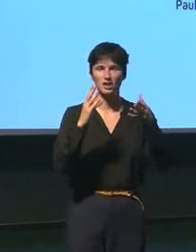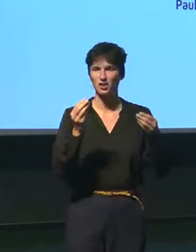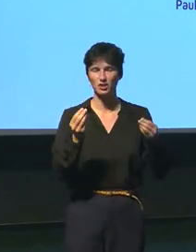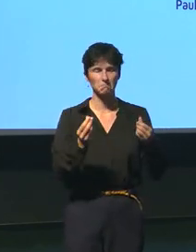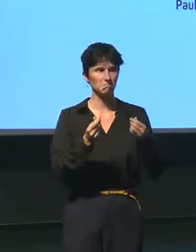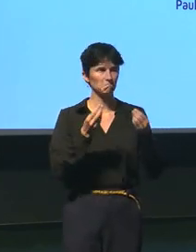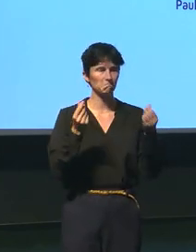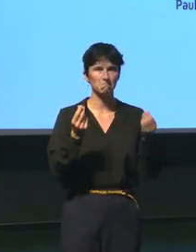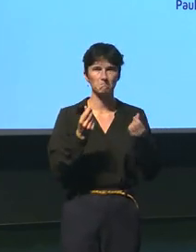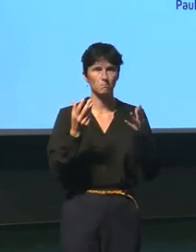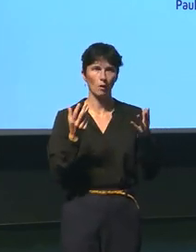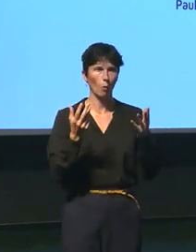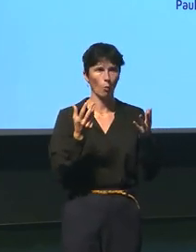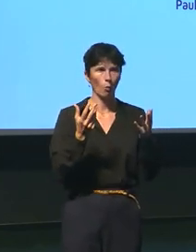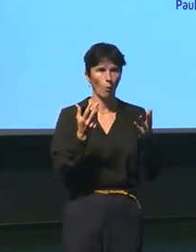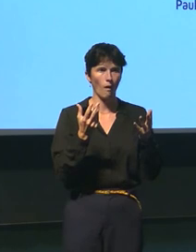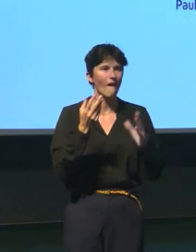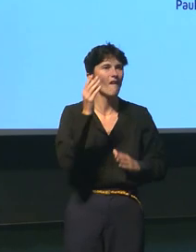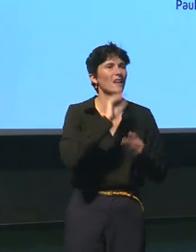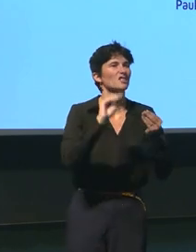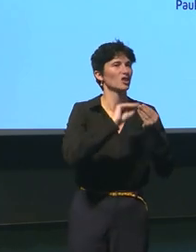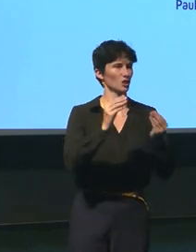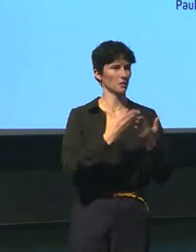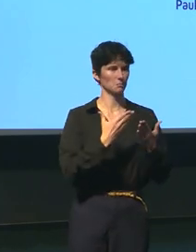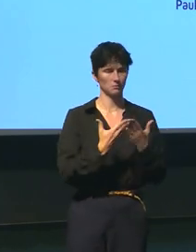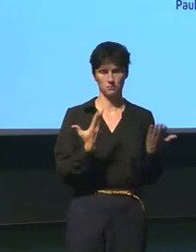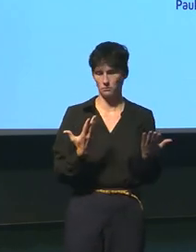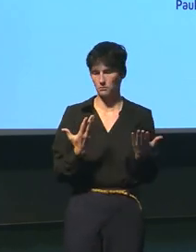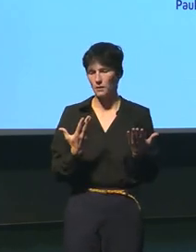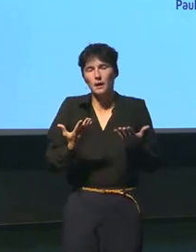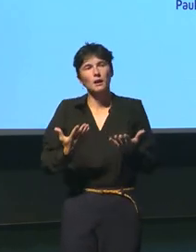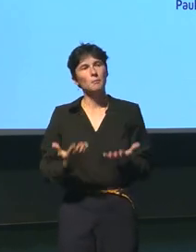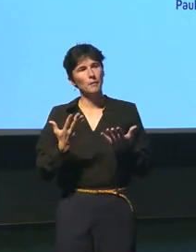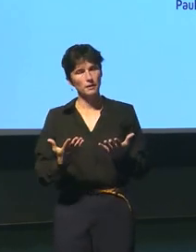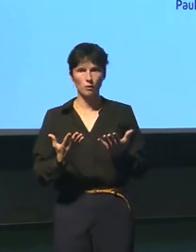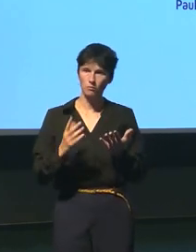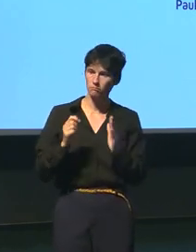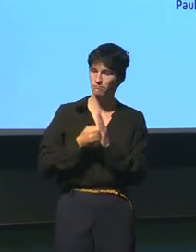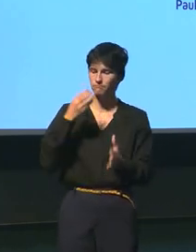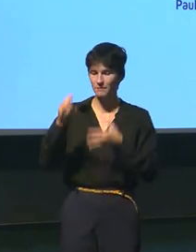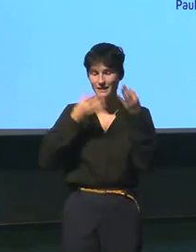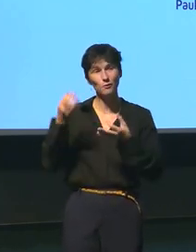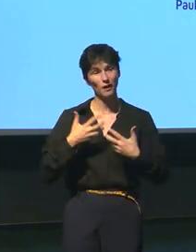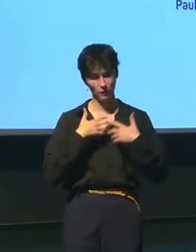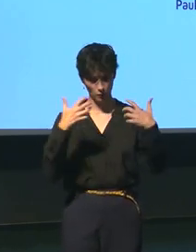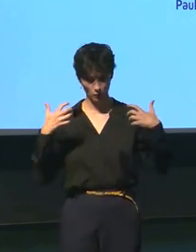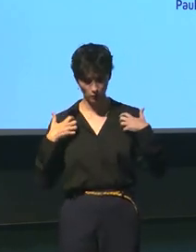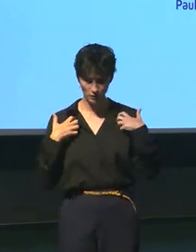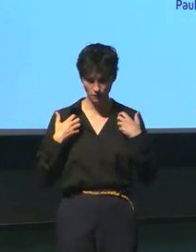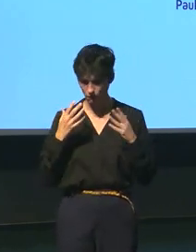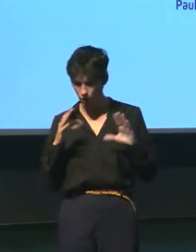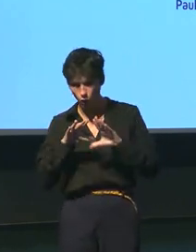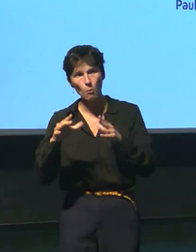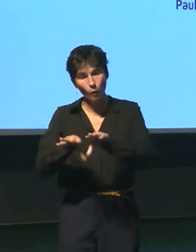je dirais c'est un caricaturé maintenant en fait on voit bien que les découvertes scientifiques se font en équipe